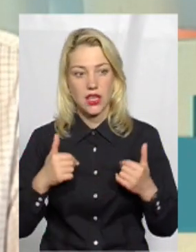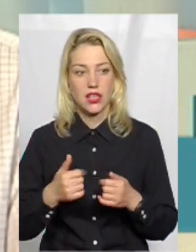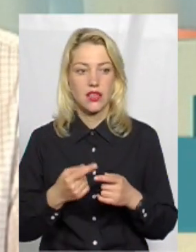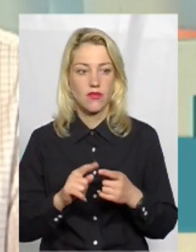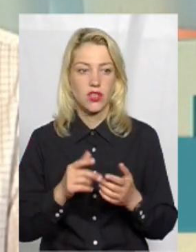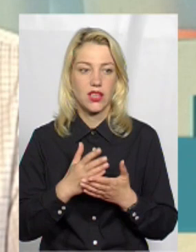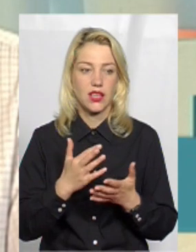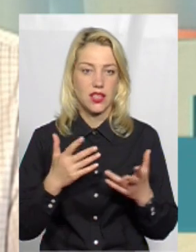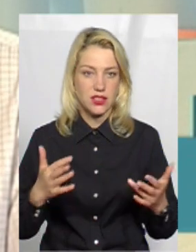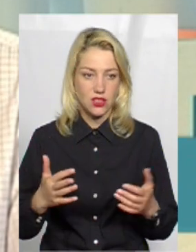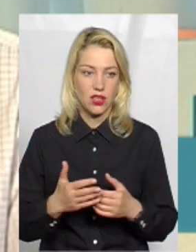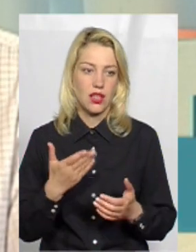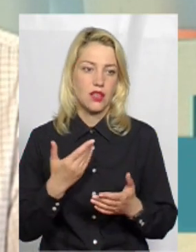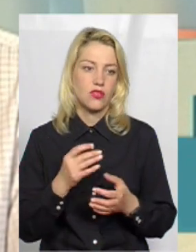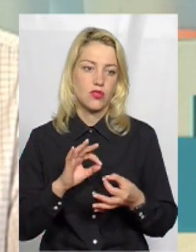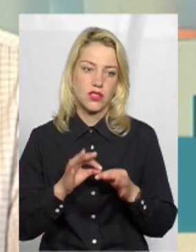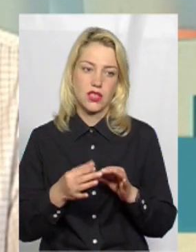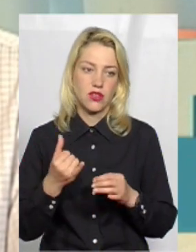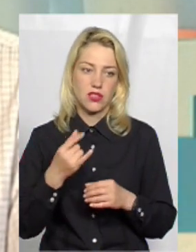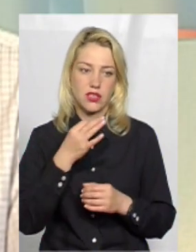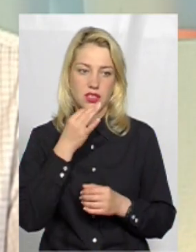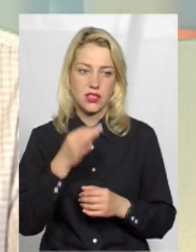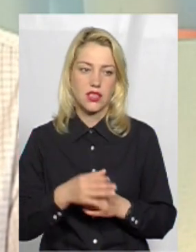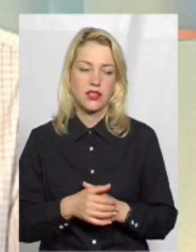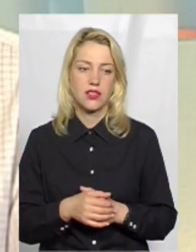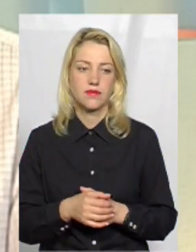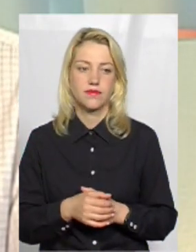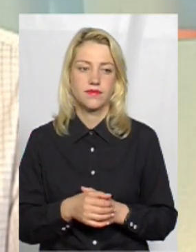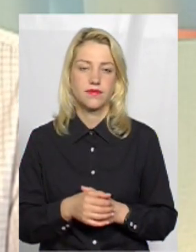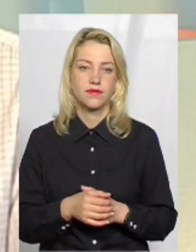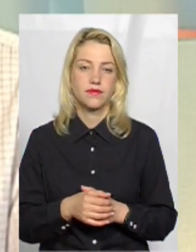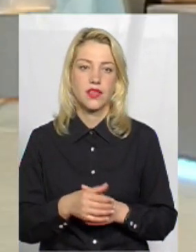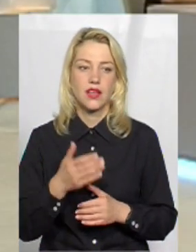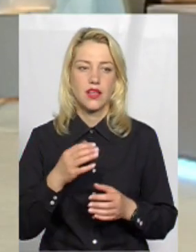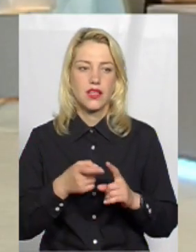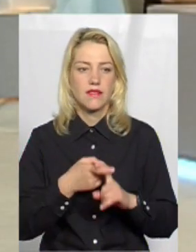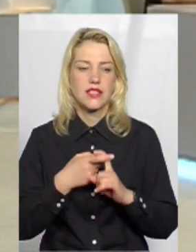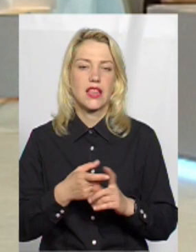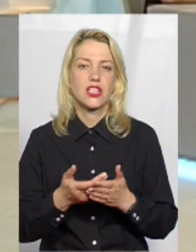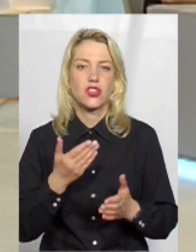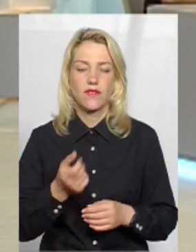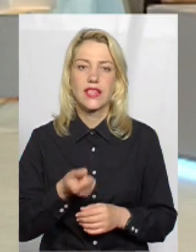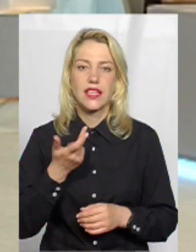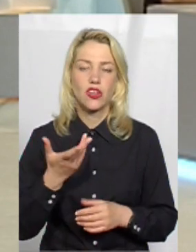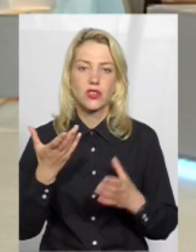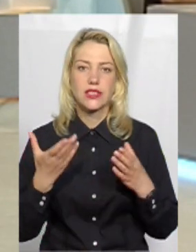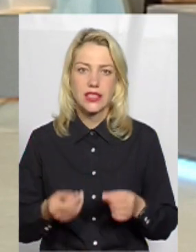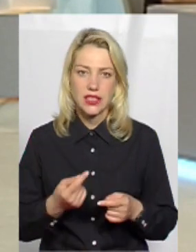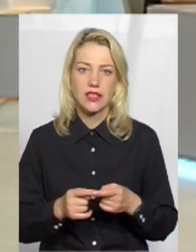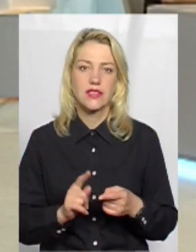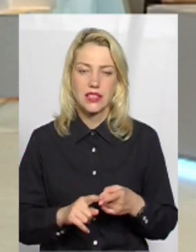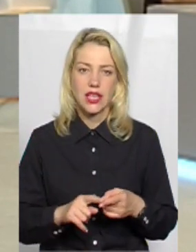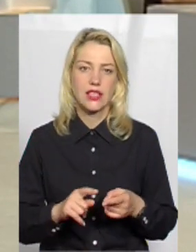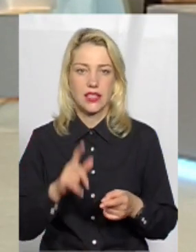абсолютно різною і, ну, складно зараз сказати. А якщо середня сума? Залежно від кількості днів теж